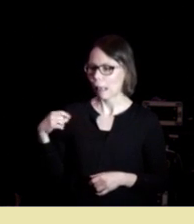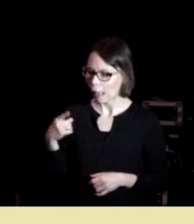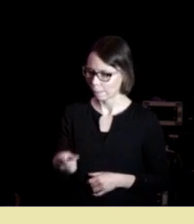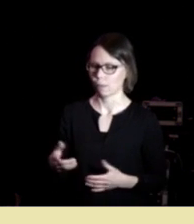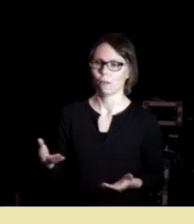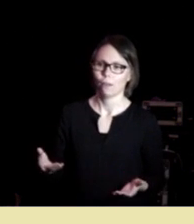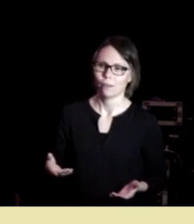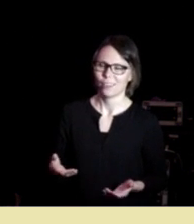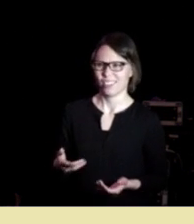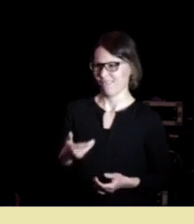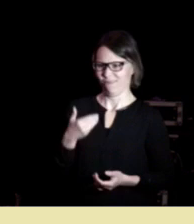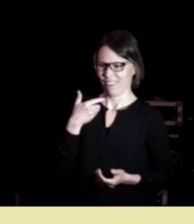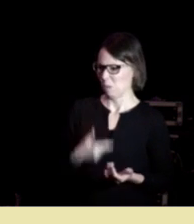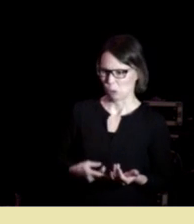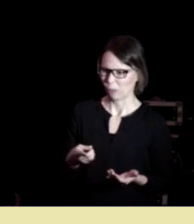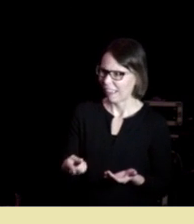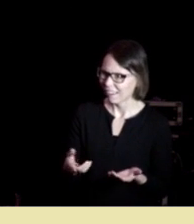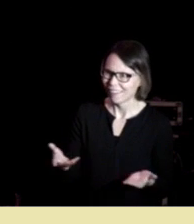Altså, det er vel ikke depresjon?